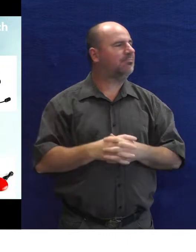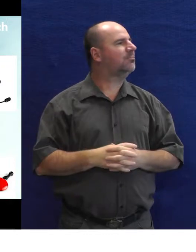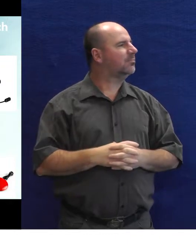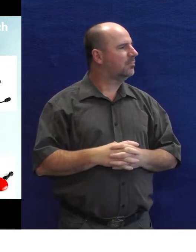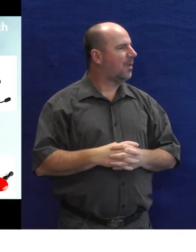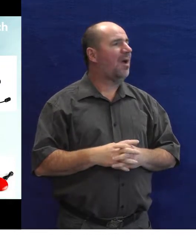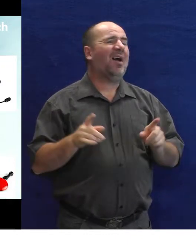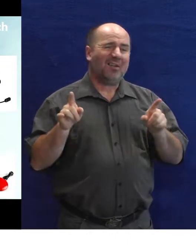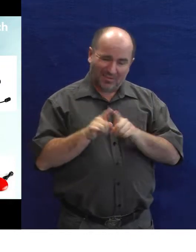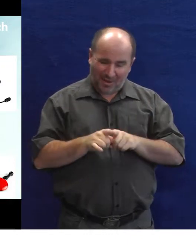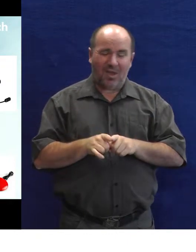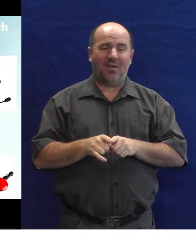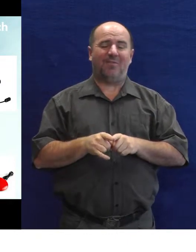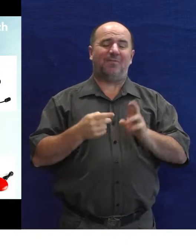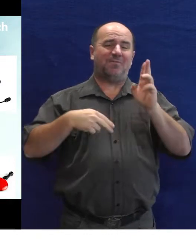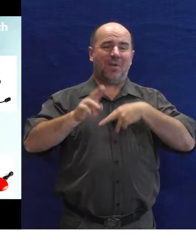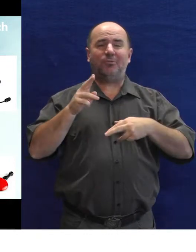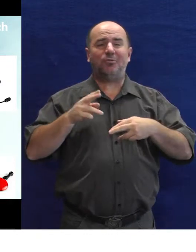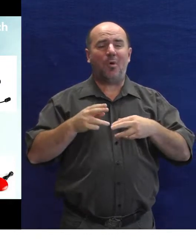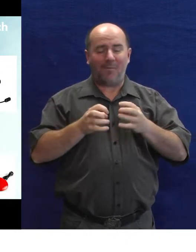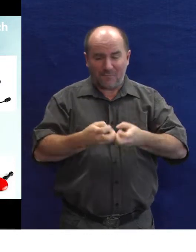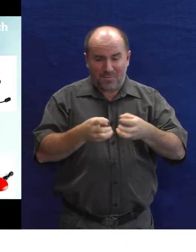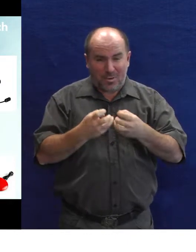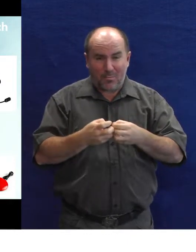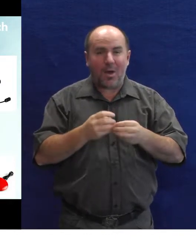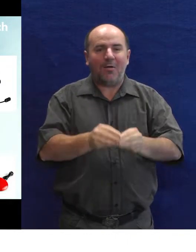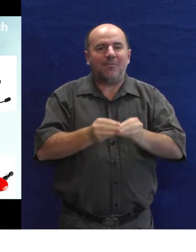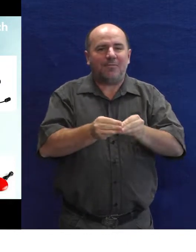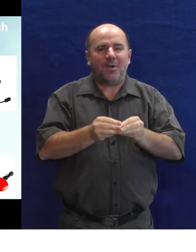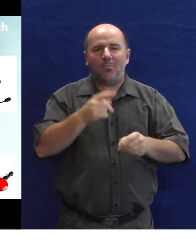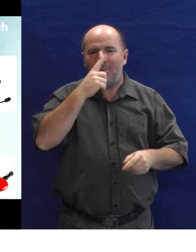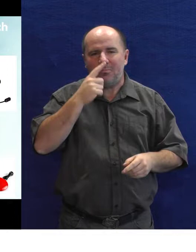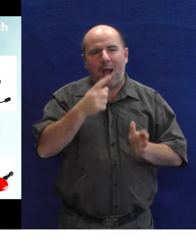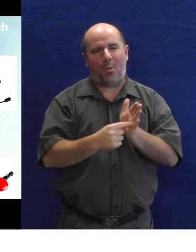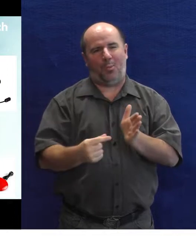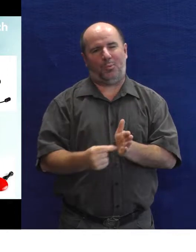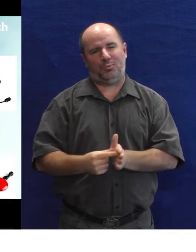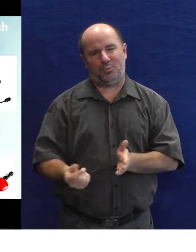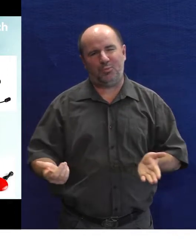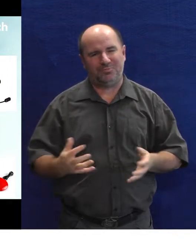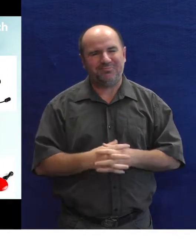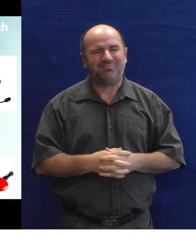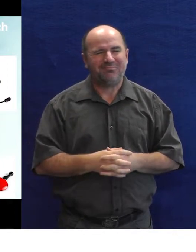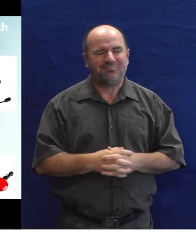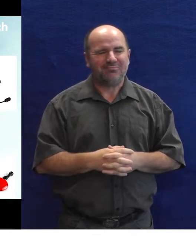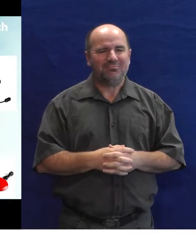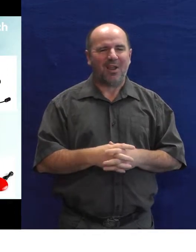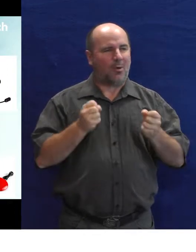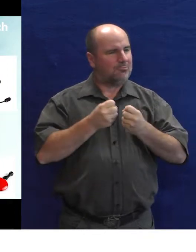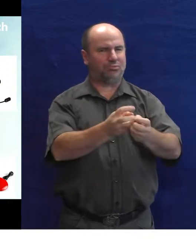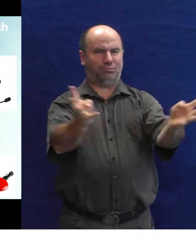vysoká cena je daná hlavně malosériovou výrobou, že těch pomucek nebo ta